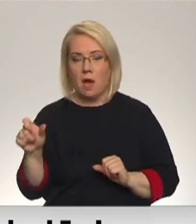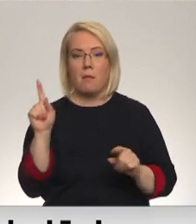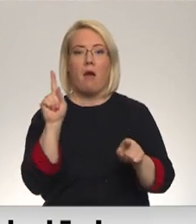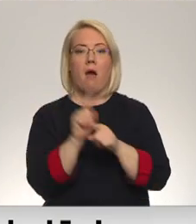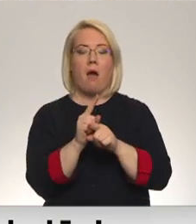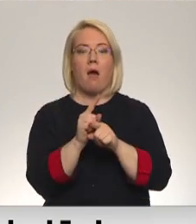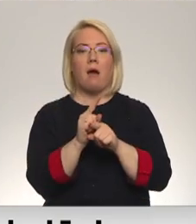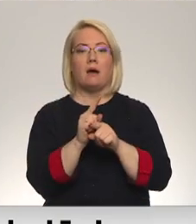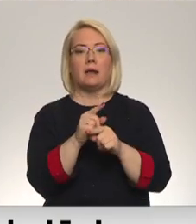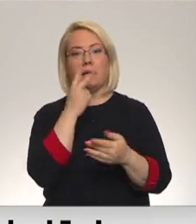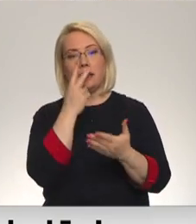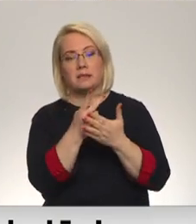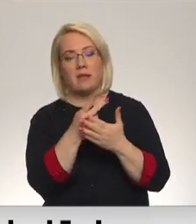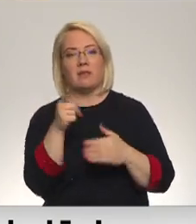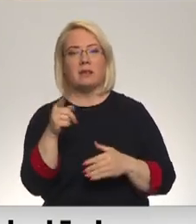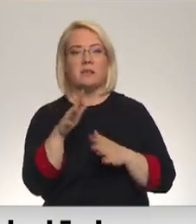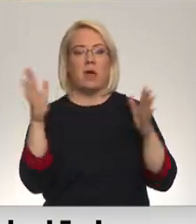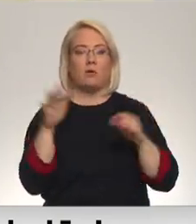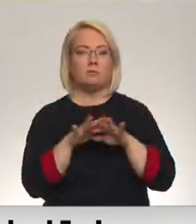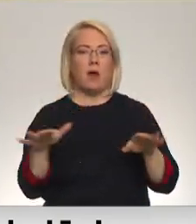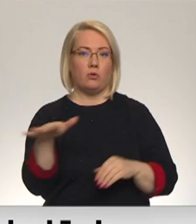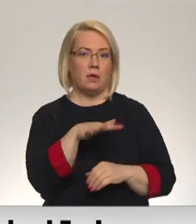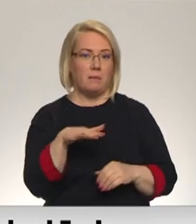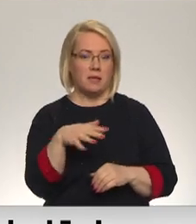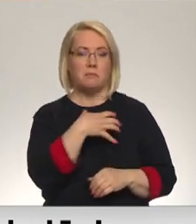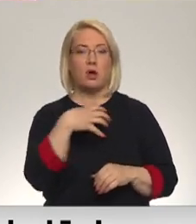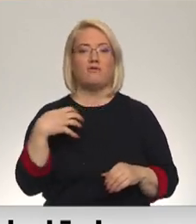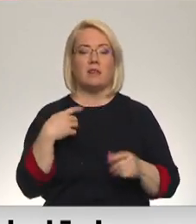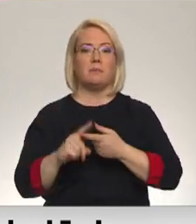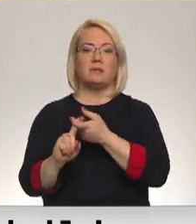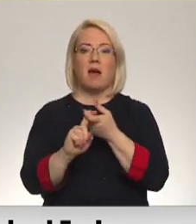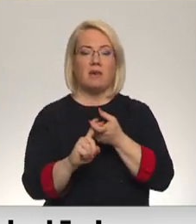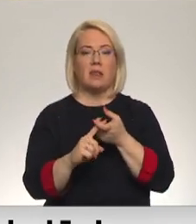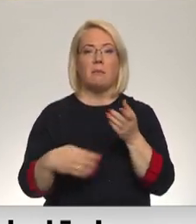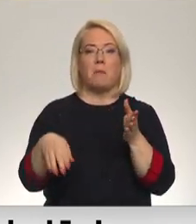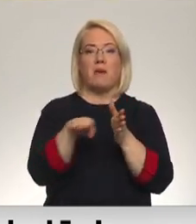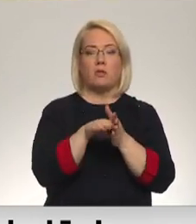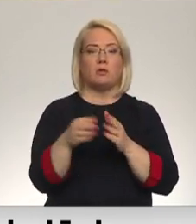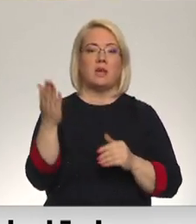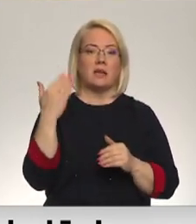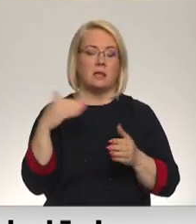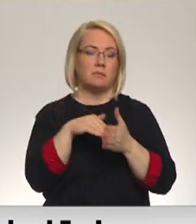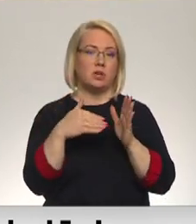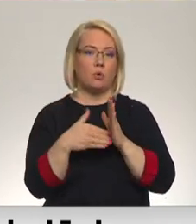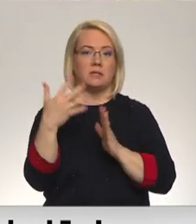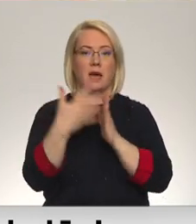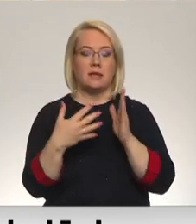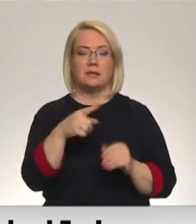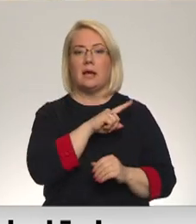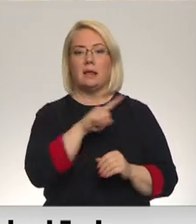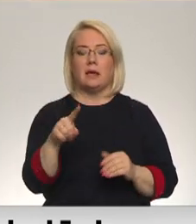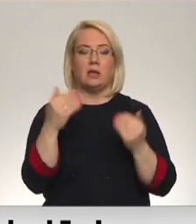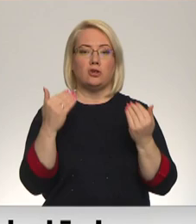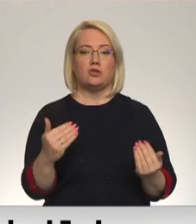arī skata, vai tās ir daudz bērnu ģimenes. Pašvaldības savienība pievienosies aicinājumam situāciju atrisināt vēl līdz šī